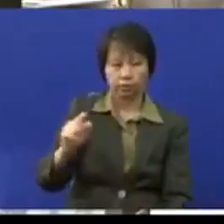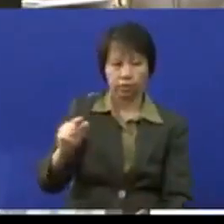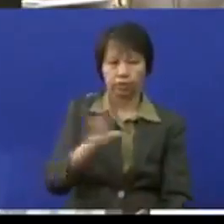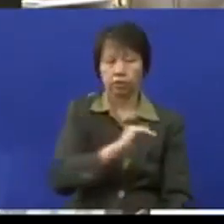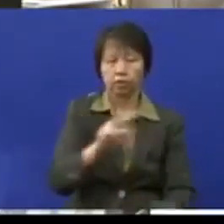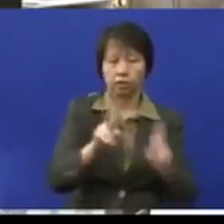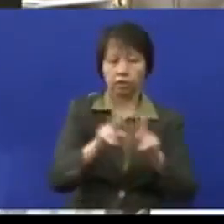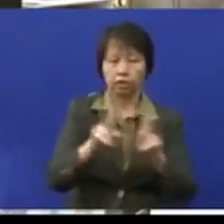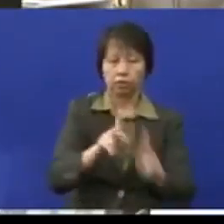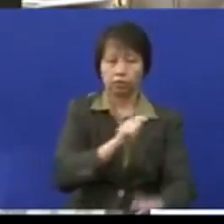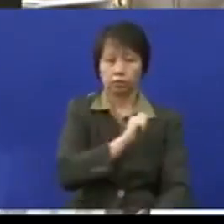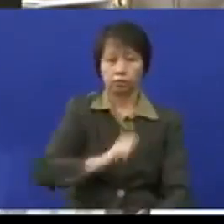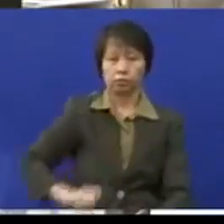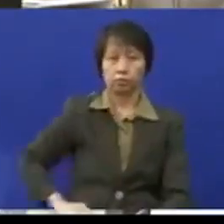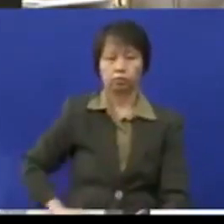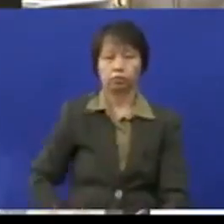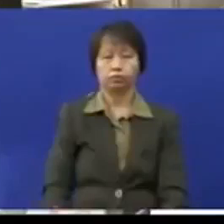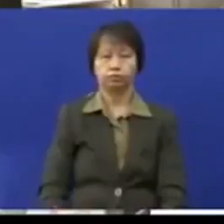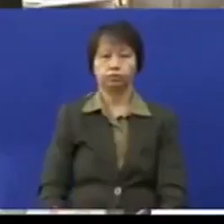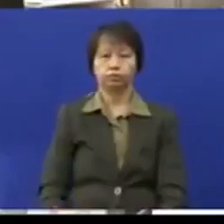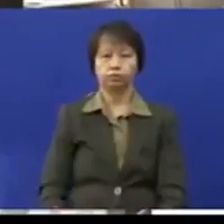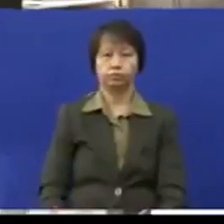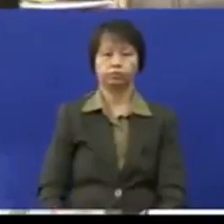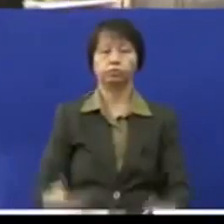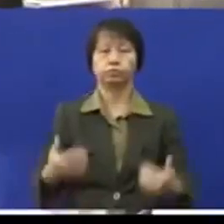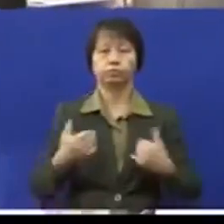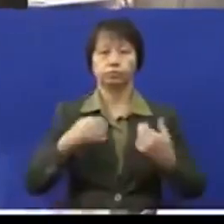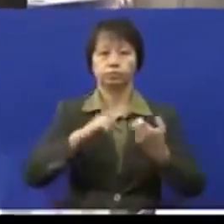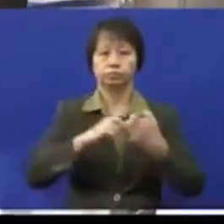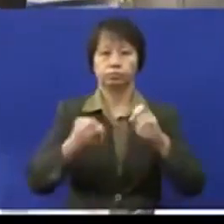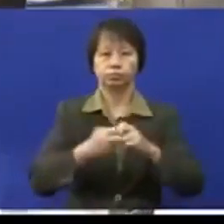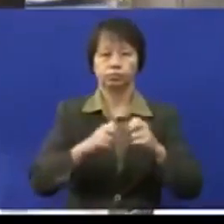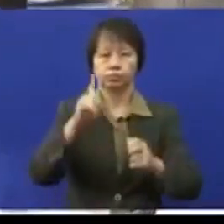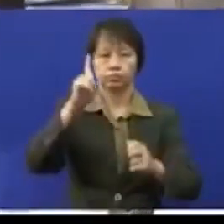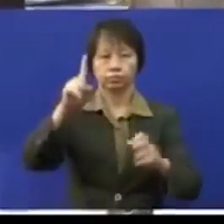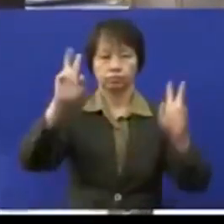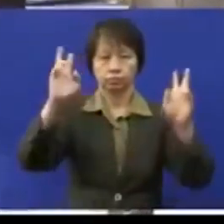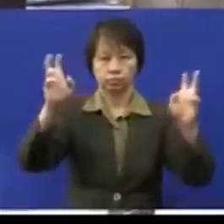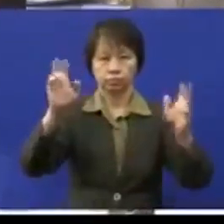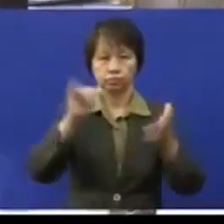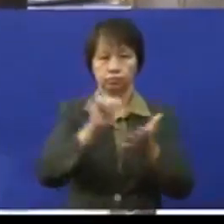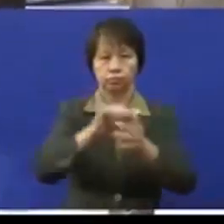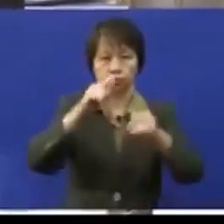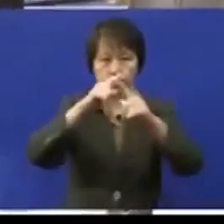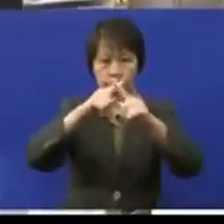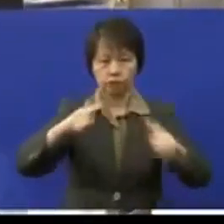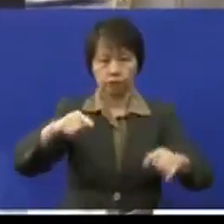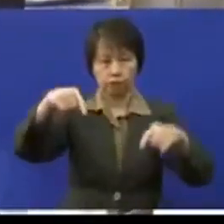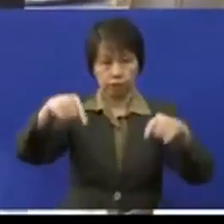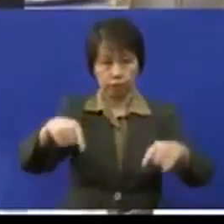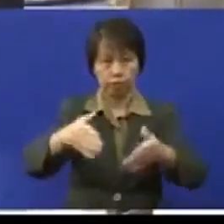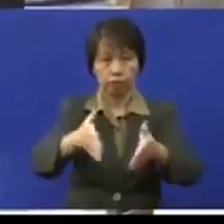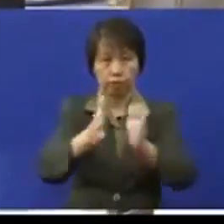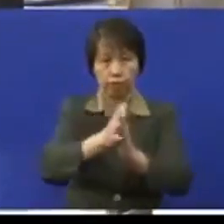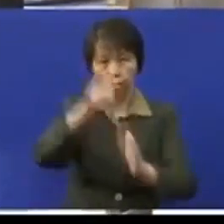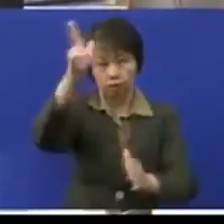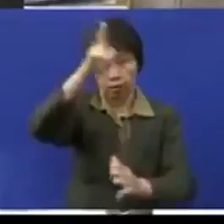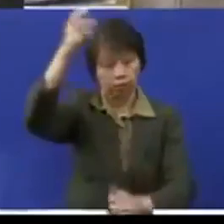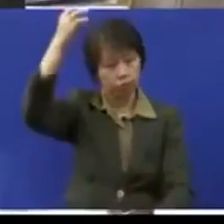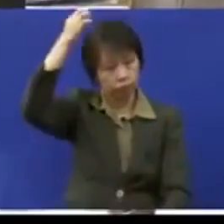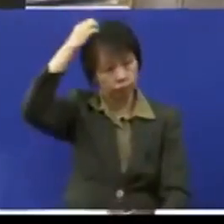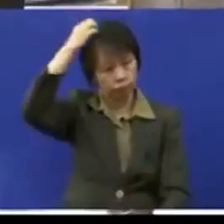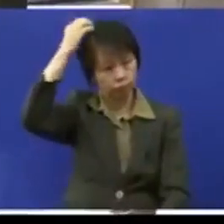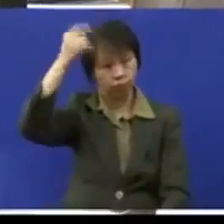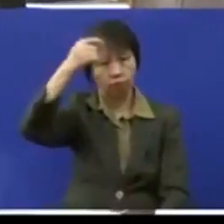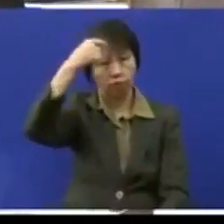-ahli yang berhormat sekalian ada pun masalah dihadapan Dewan ini ialah satu usul yang berbunyi bahawa Dewan Yang Mulia ini menggesa Kerajaan Negeri Selangor